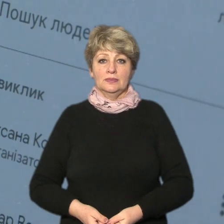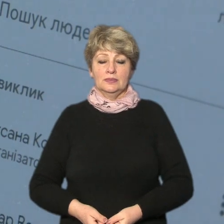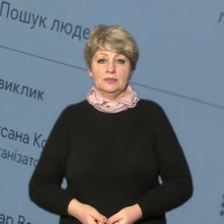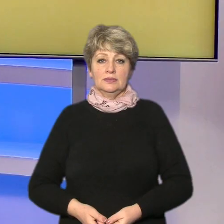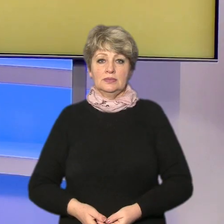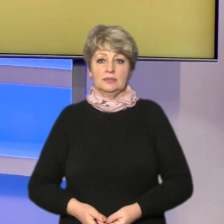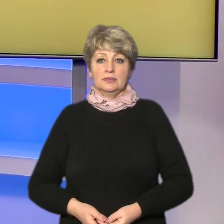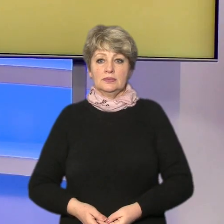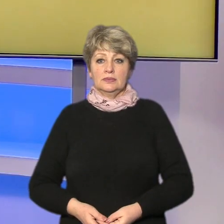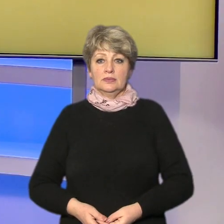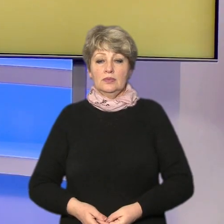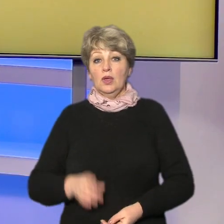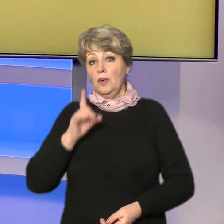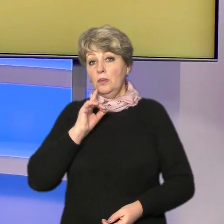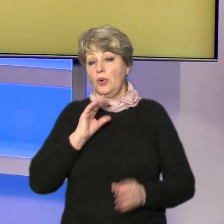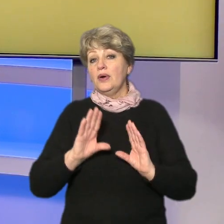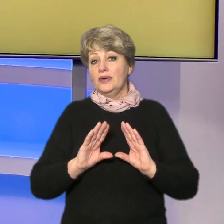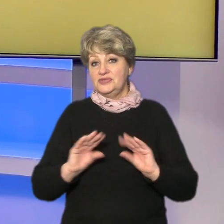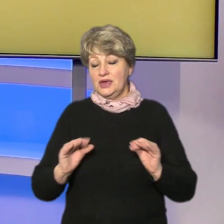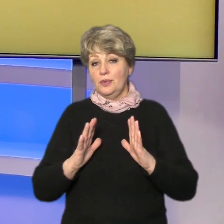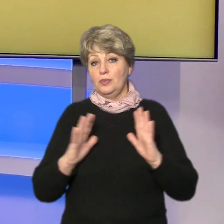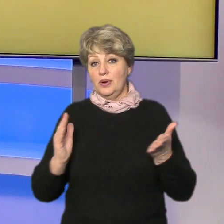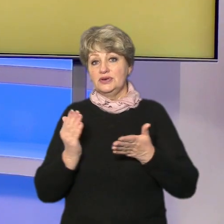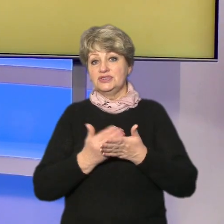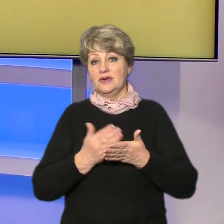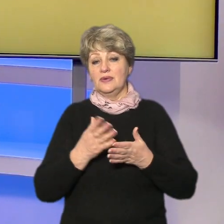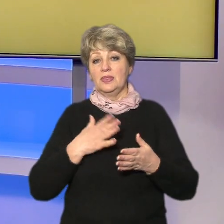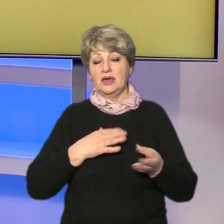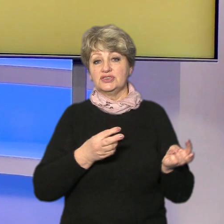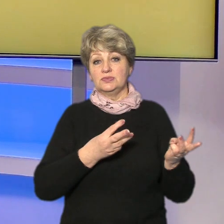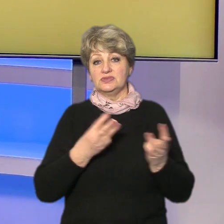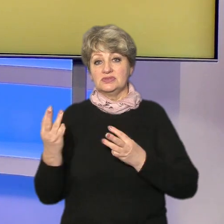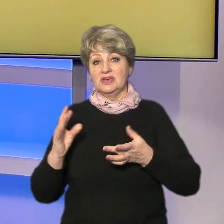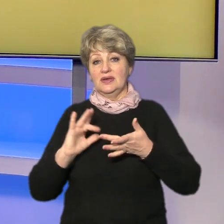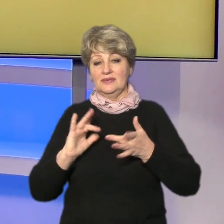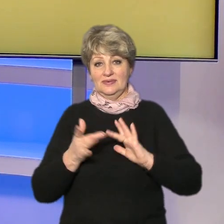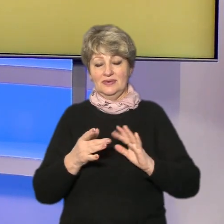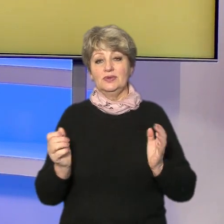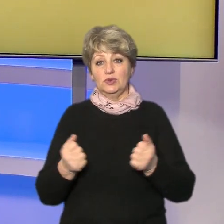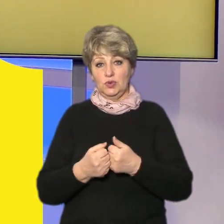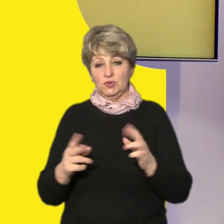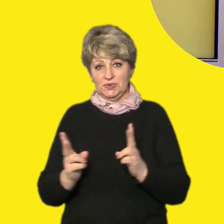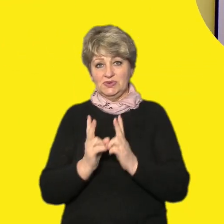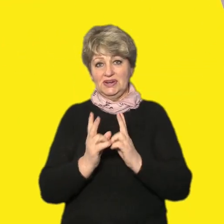на цьому в мене все більше новин на нашому сайті та у соцмережах до зустрічі